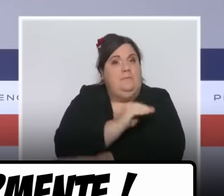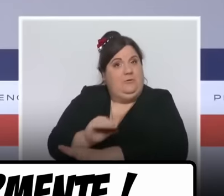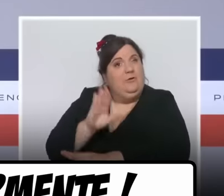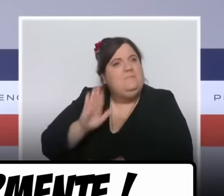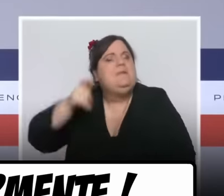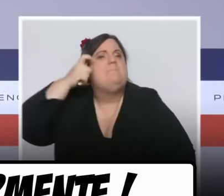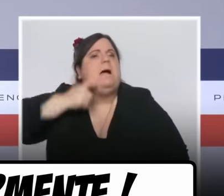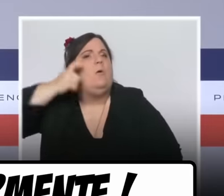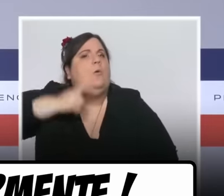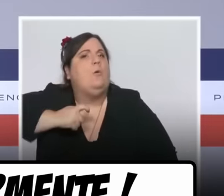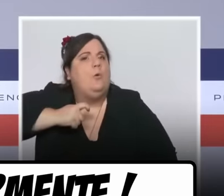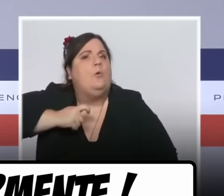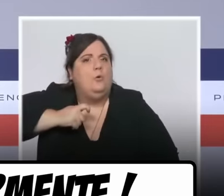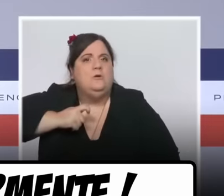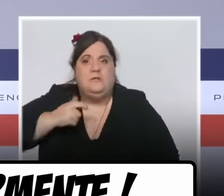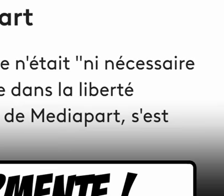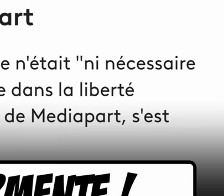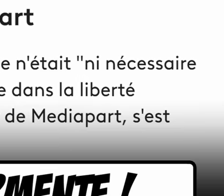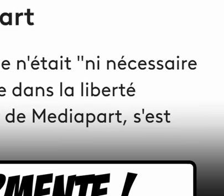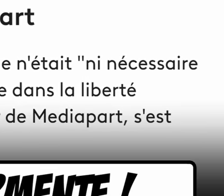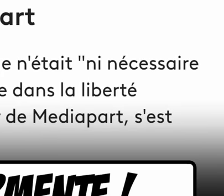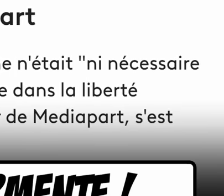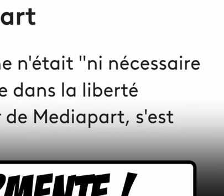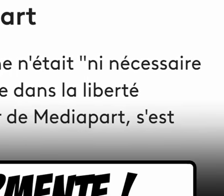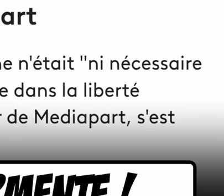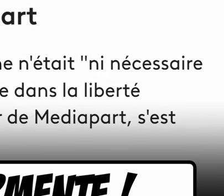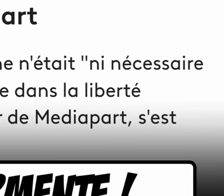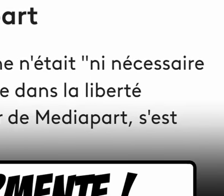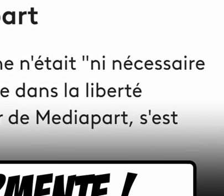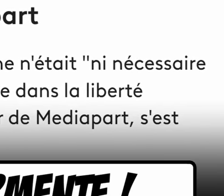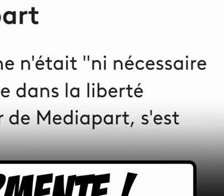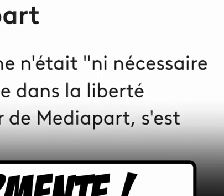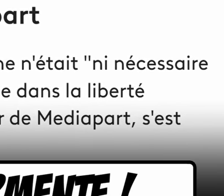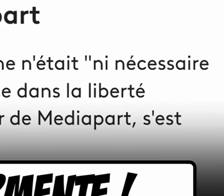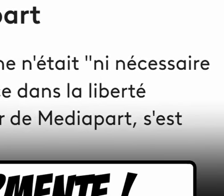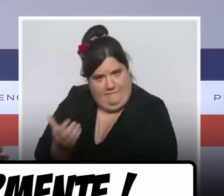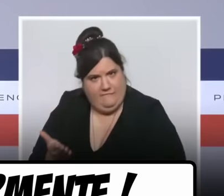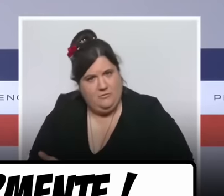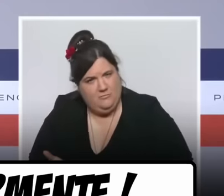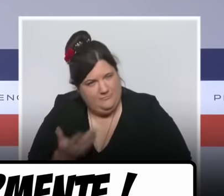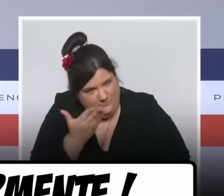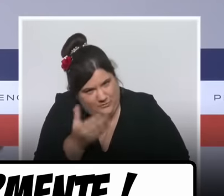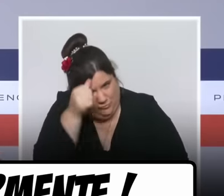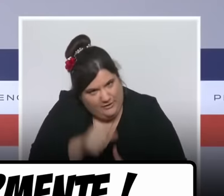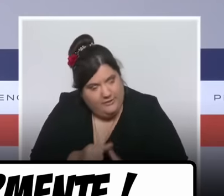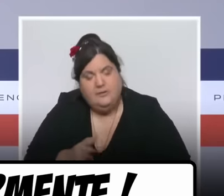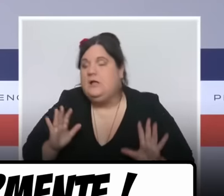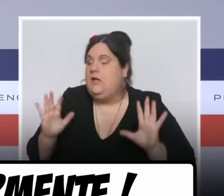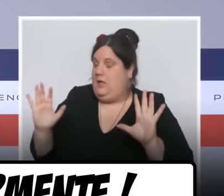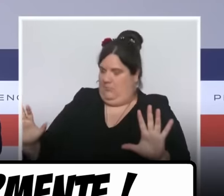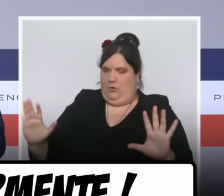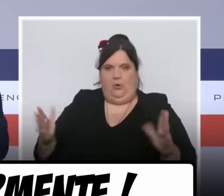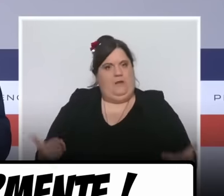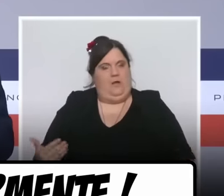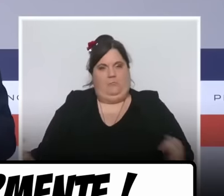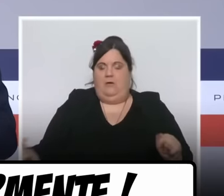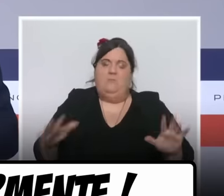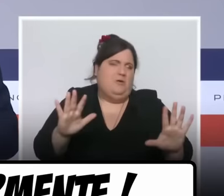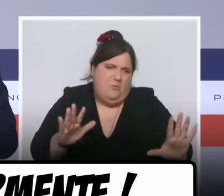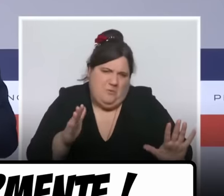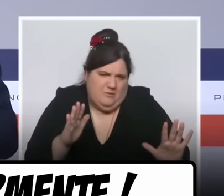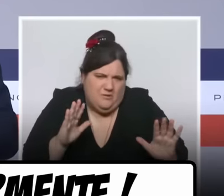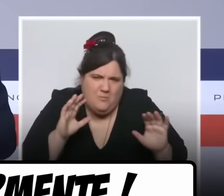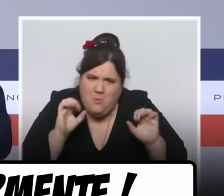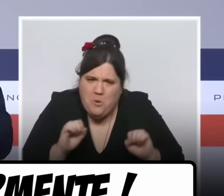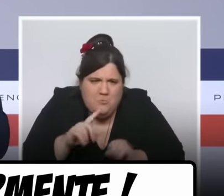D'ailleurs, l'État a été condamné pour cette perquisition. Excusez-moi, ce n pas un lieu... Il y a beaucoup de lieux de débats auxquels je me prête bien volontiers. Je crois que je fais des émissions politiques